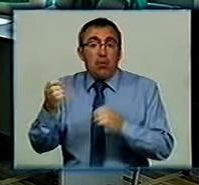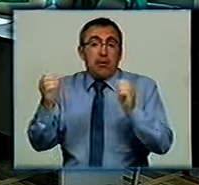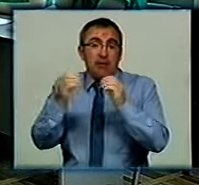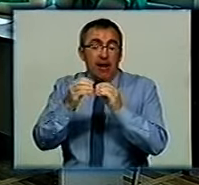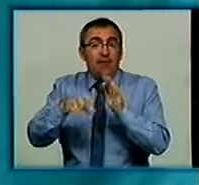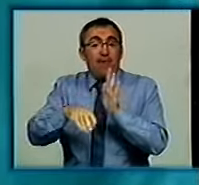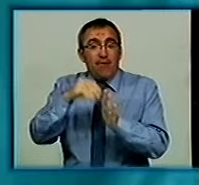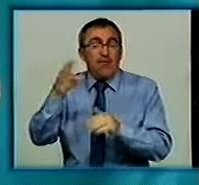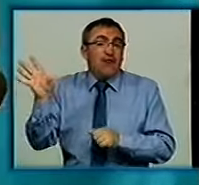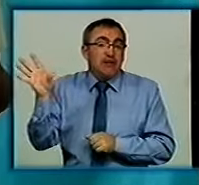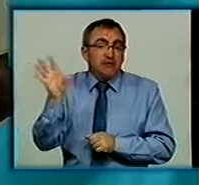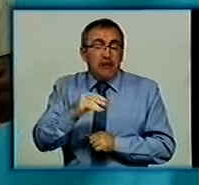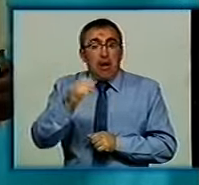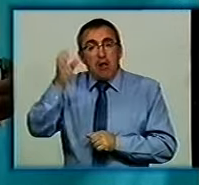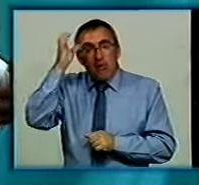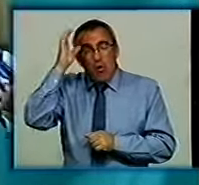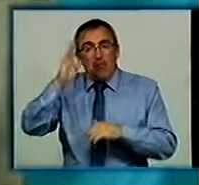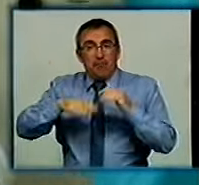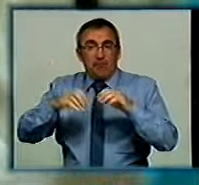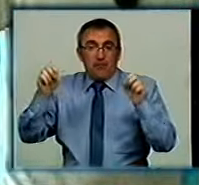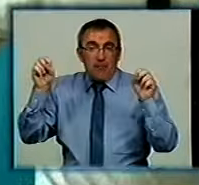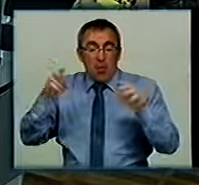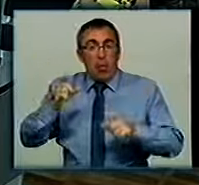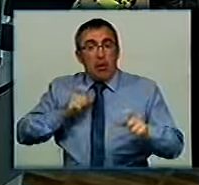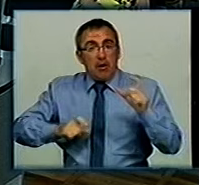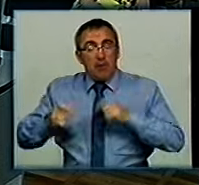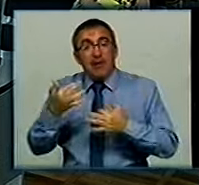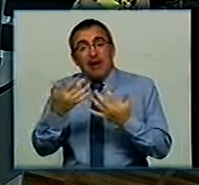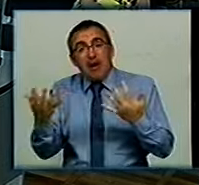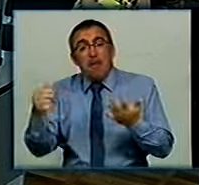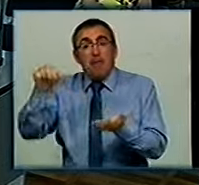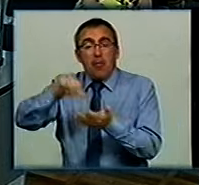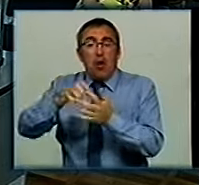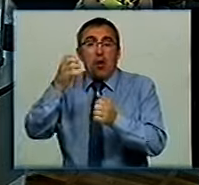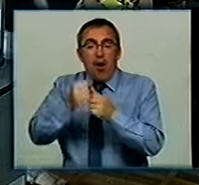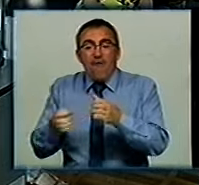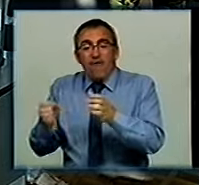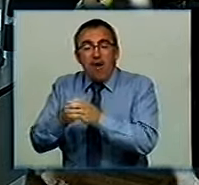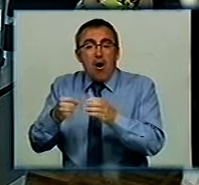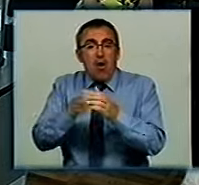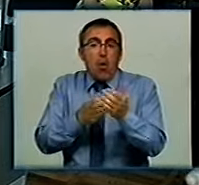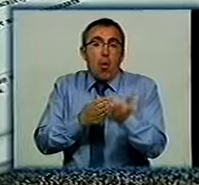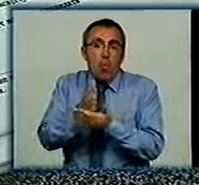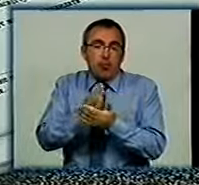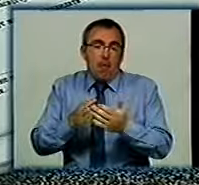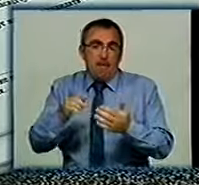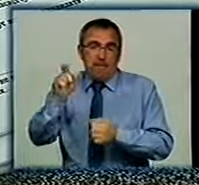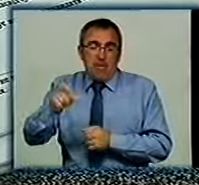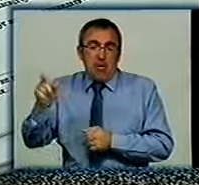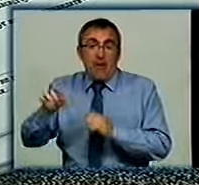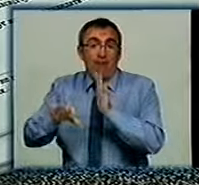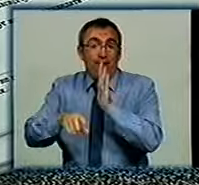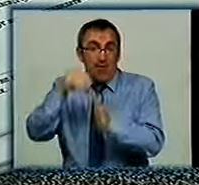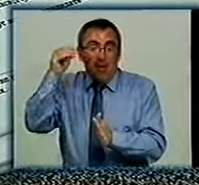виборців. Це всі науко-педагогічні працівники університету, а також покілька представників від кожного факультету і обслуговуючого персоналу. Вибори